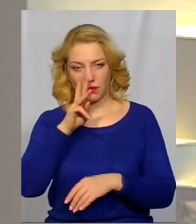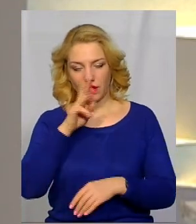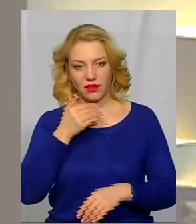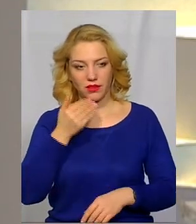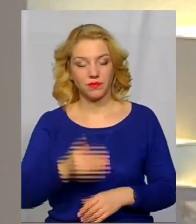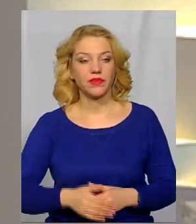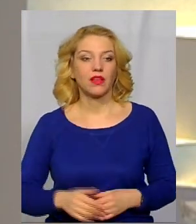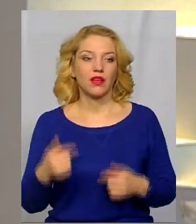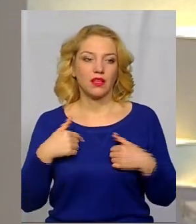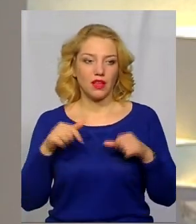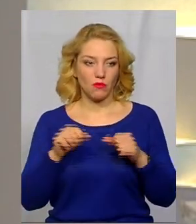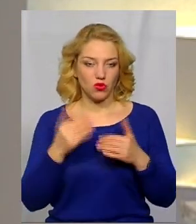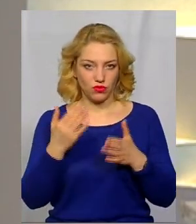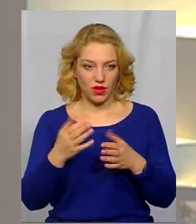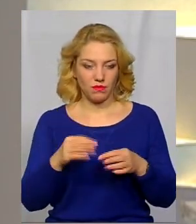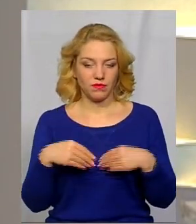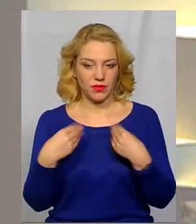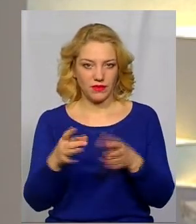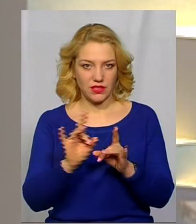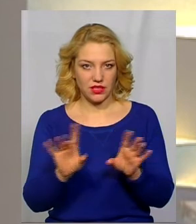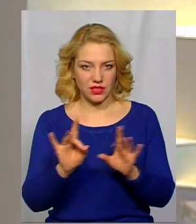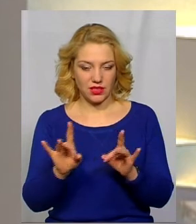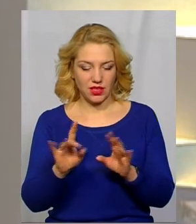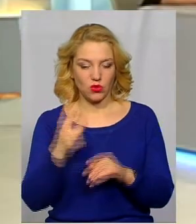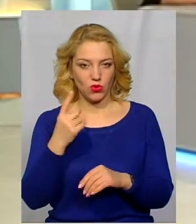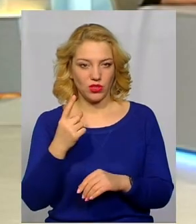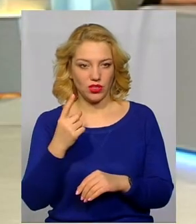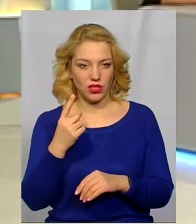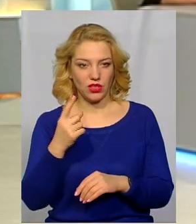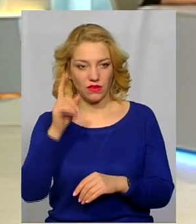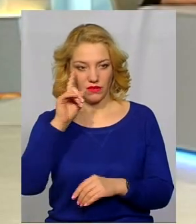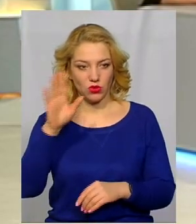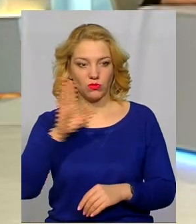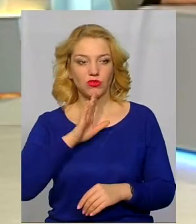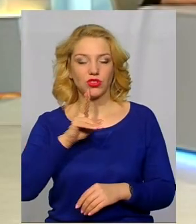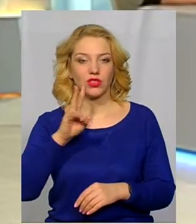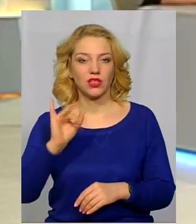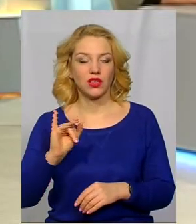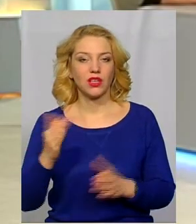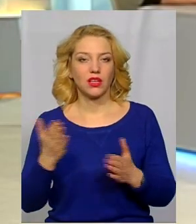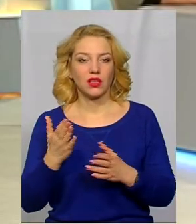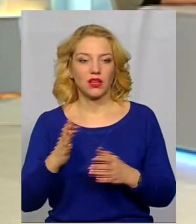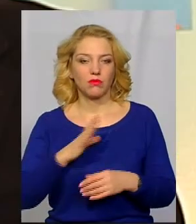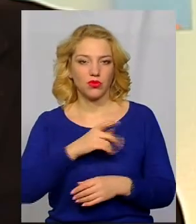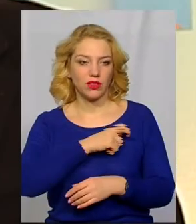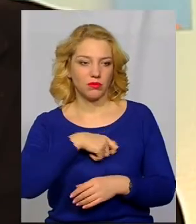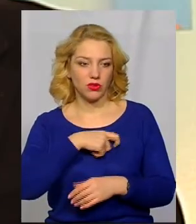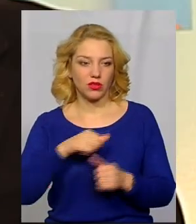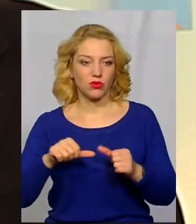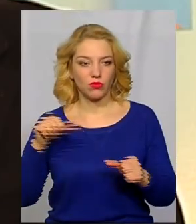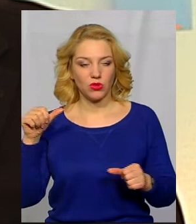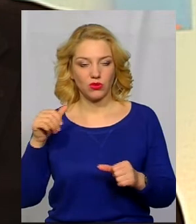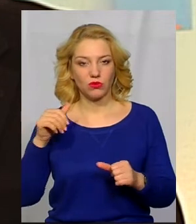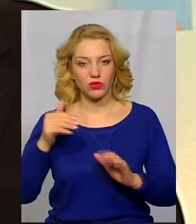плат. Я можу вам привести цитату одної відомої жінки, яка була депутаткою в минулому